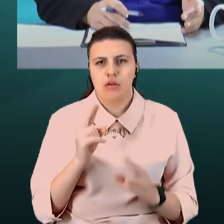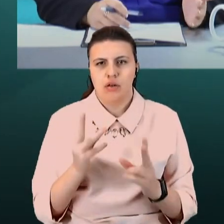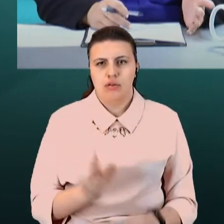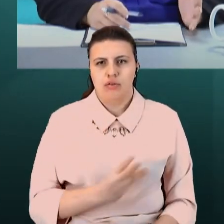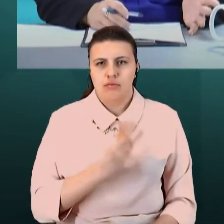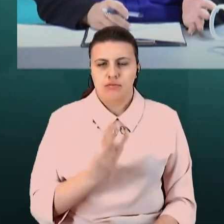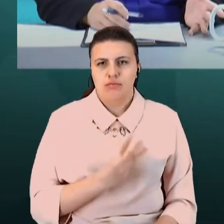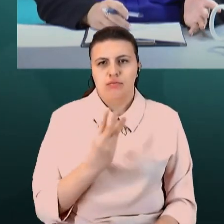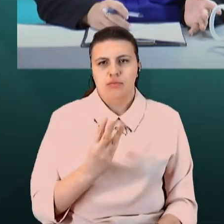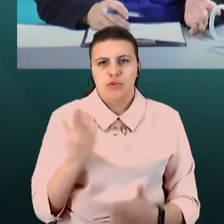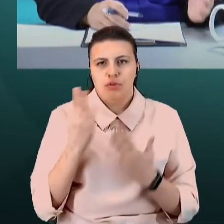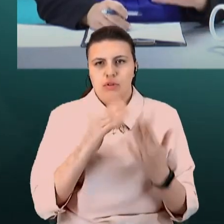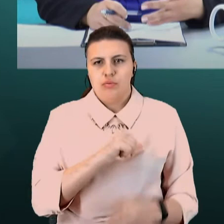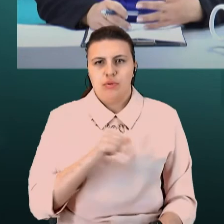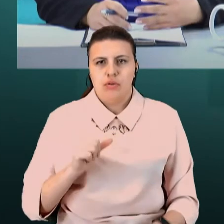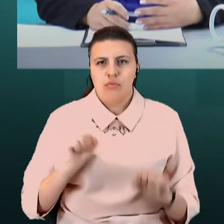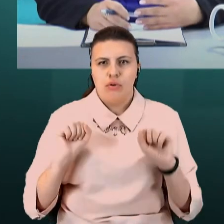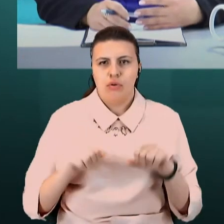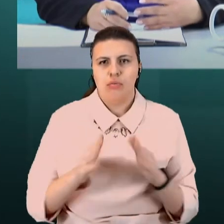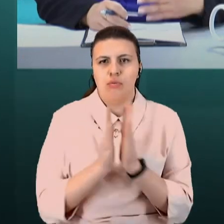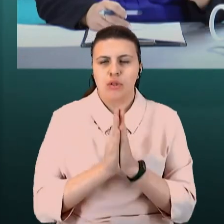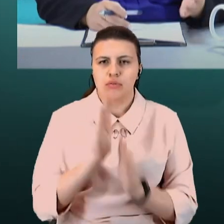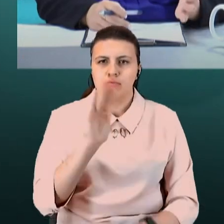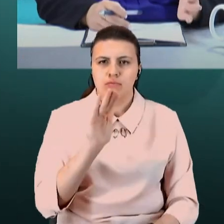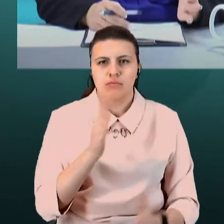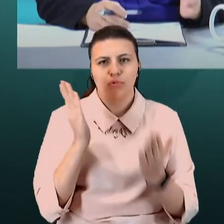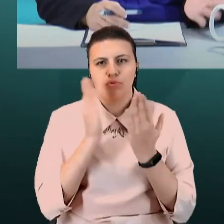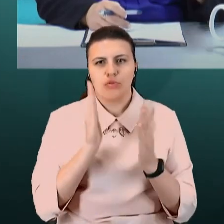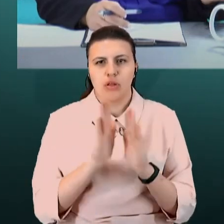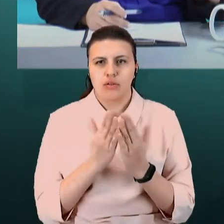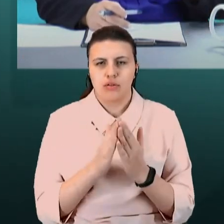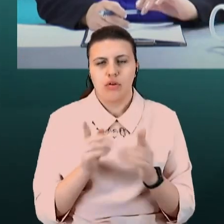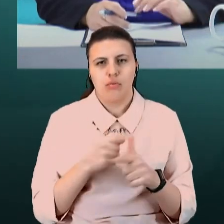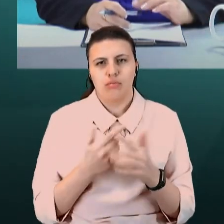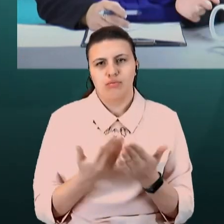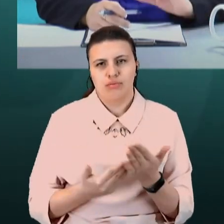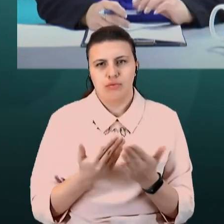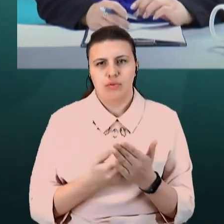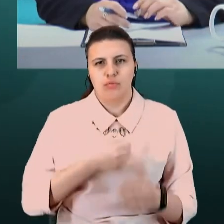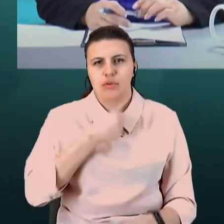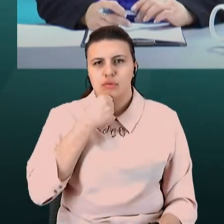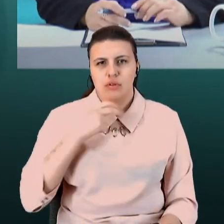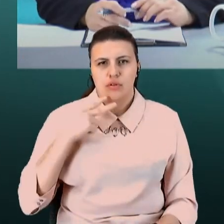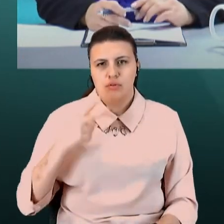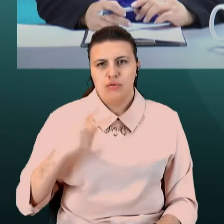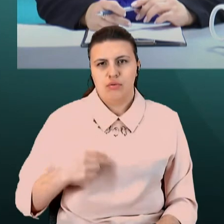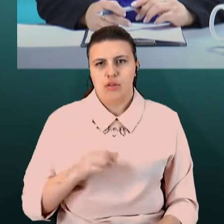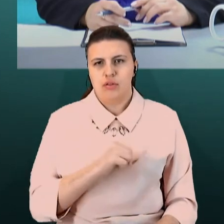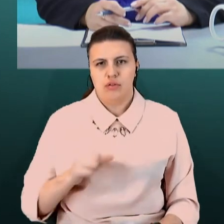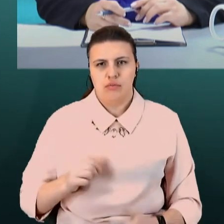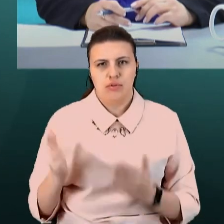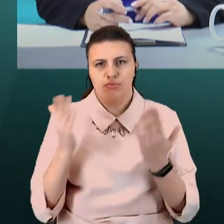Щоб вони самостійно могли там попросити вас, щоб ви прочитали їм книжку, або, наприклад, щоб старша донка сама сіла за прочитання книги?